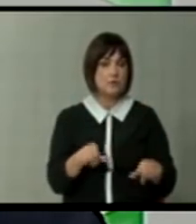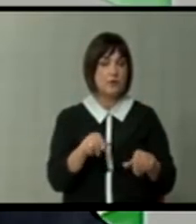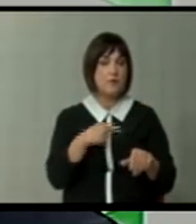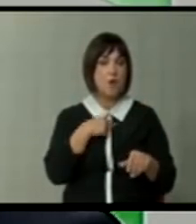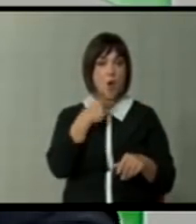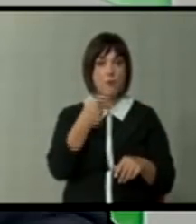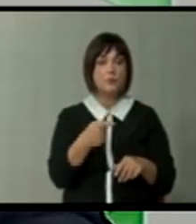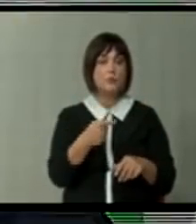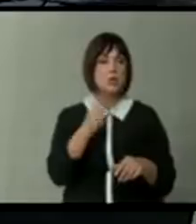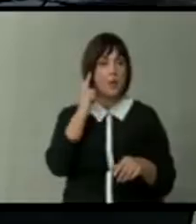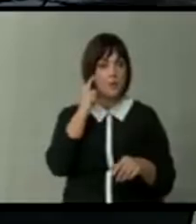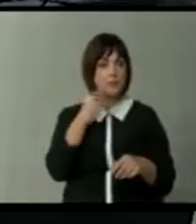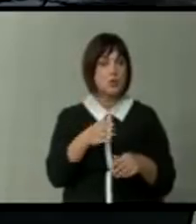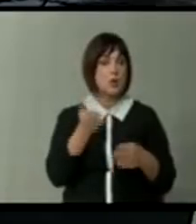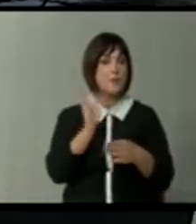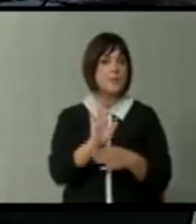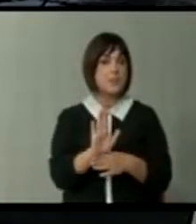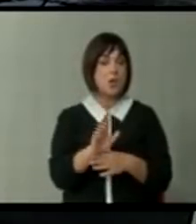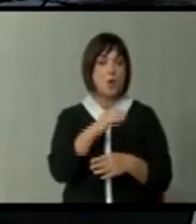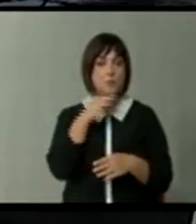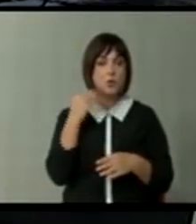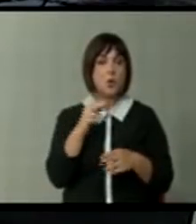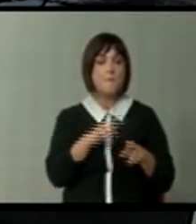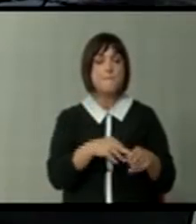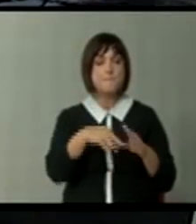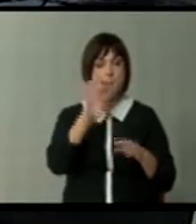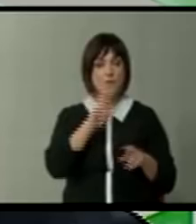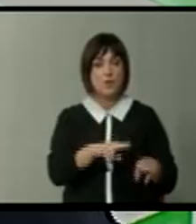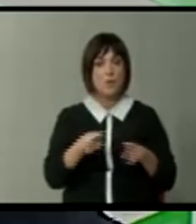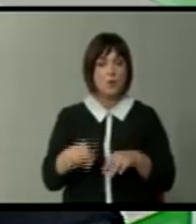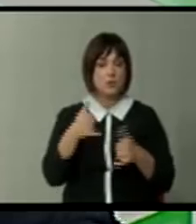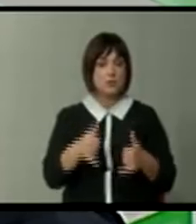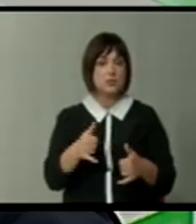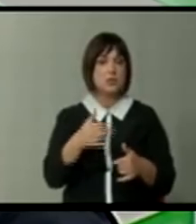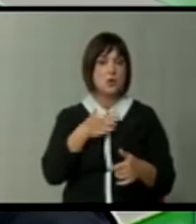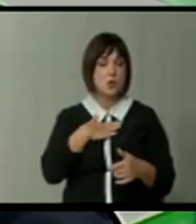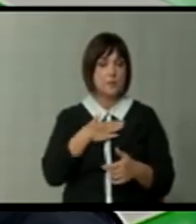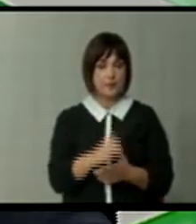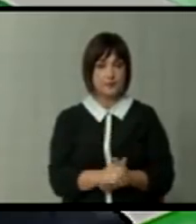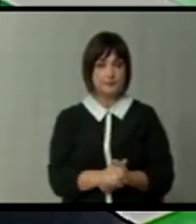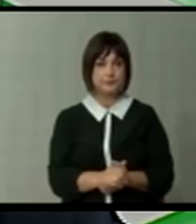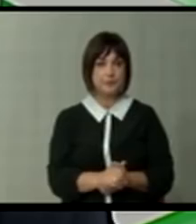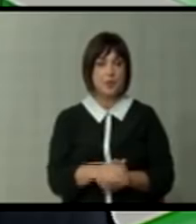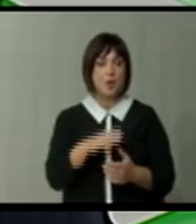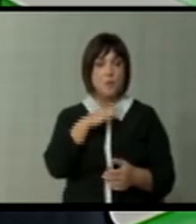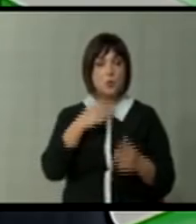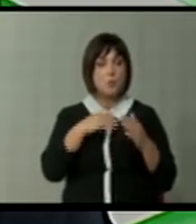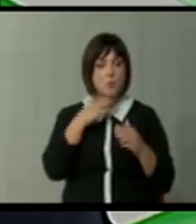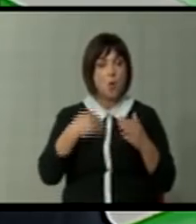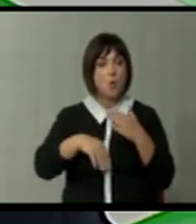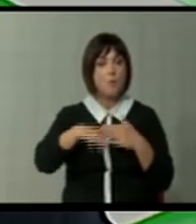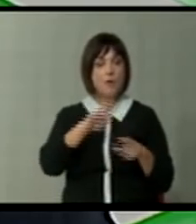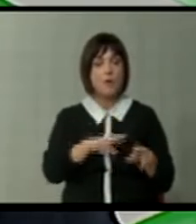одврстуваше на идеологијата која ја застапуваше. Но многу поправичен од ова што дене сега ни го суда судите. Многу поправичен.